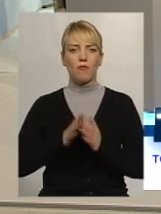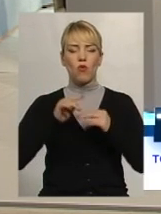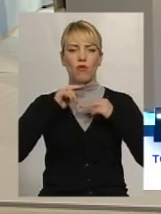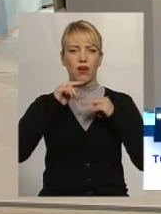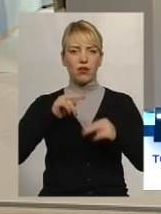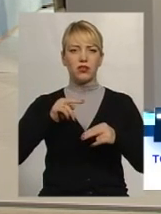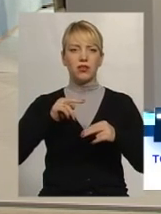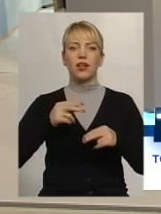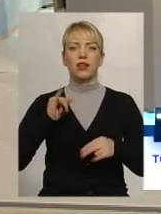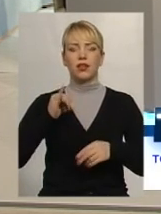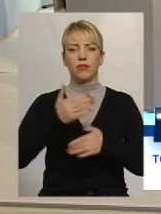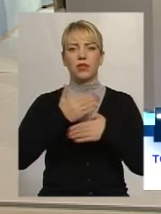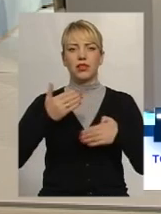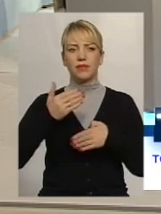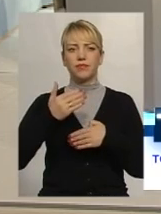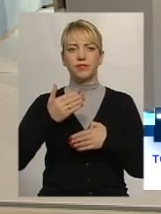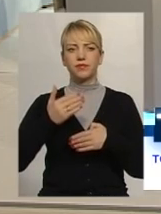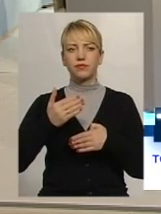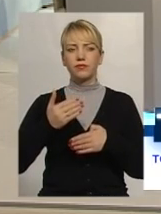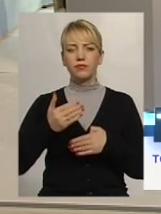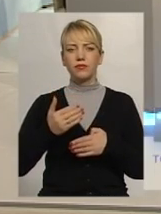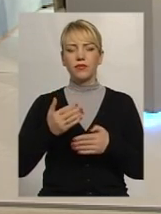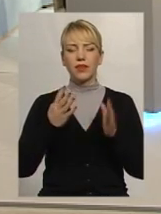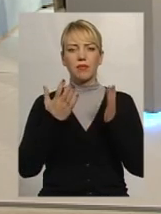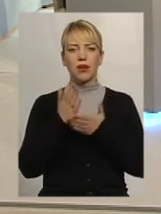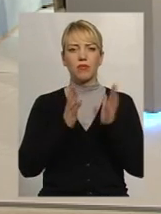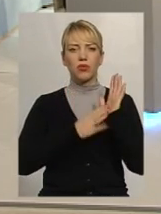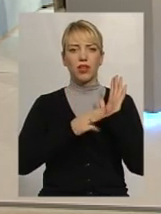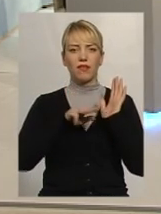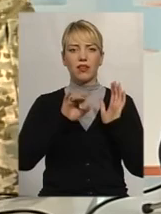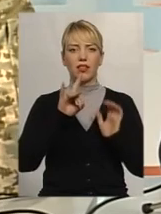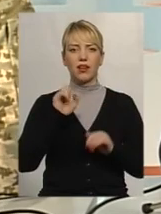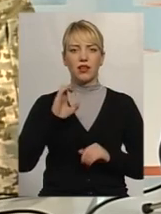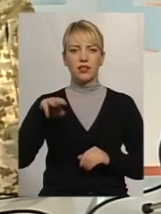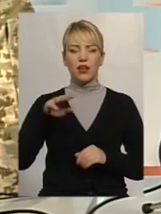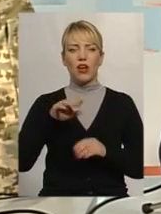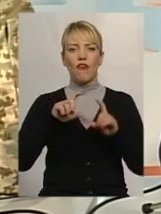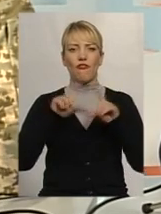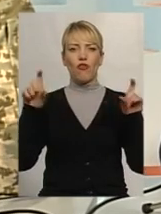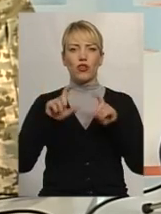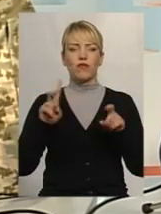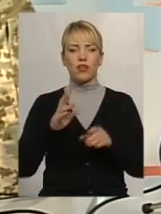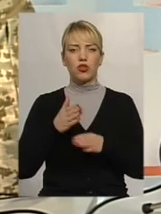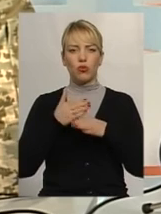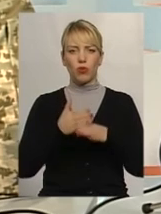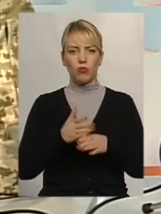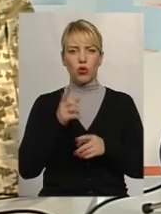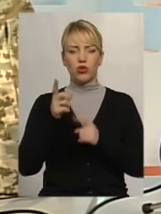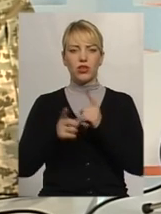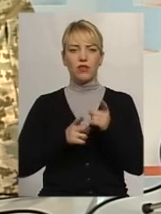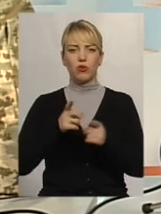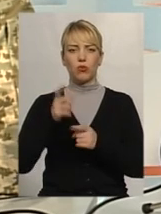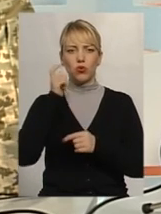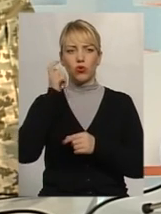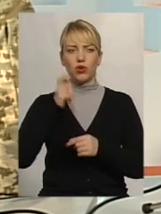Ми з НАТО маємо 9 трастових фондів, які допомагають реформуванню саме силових структур України,